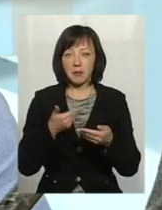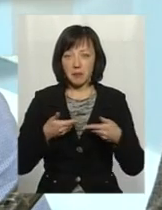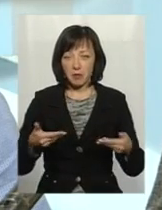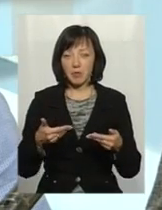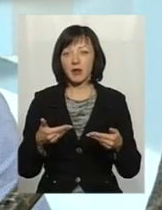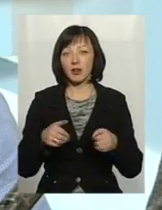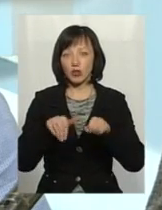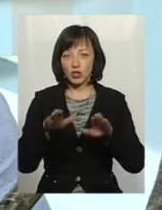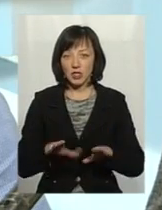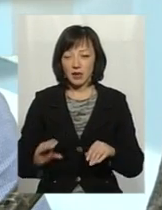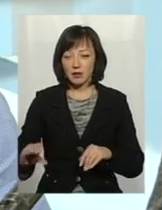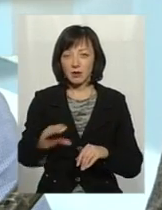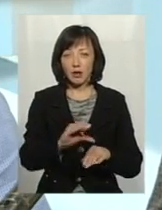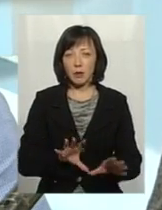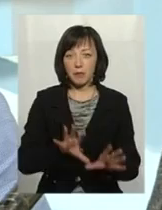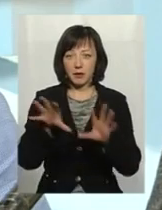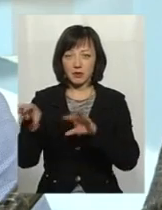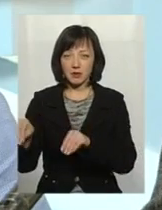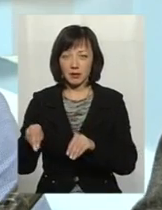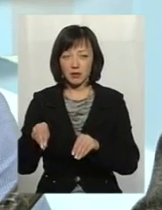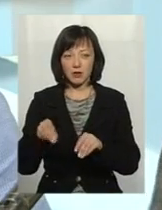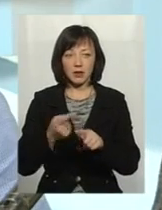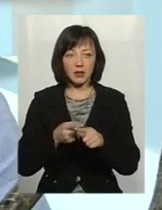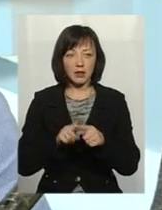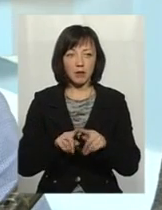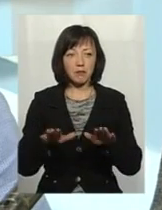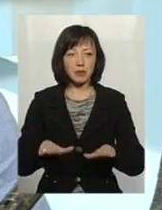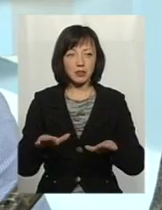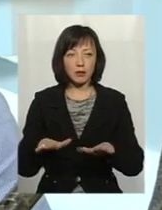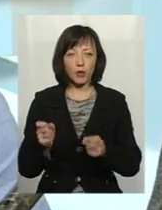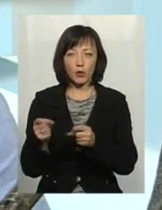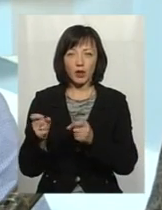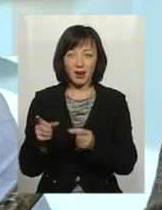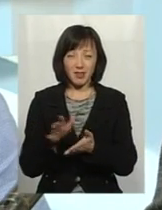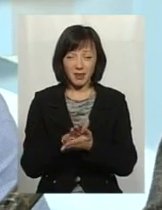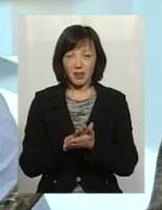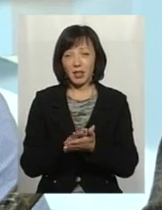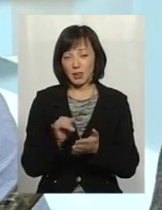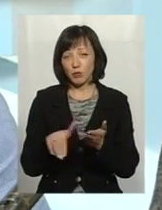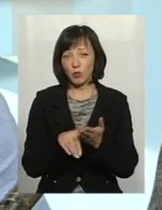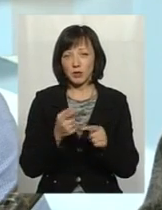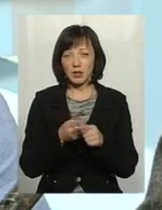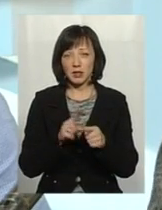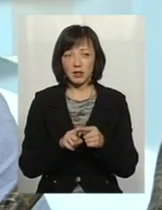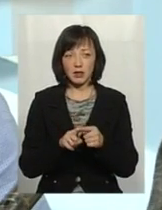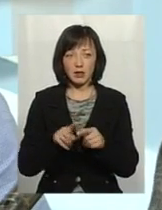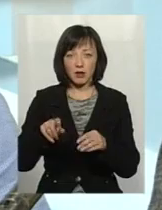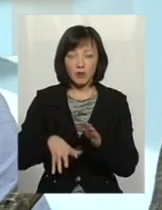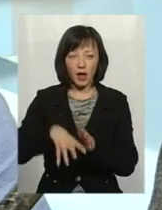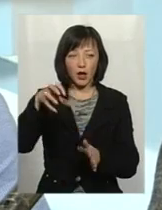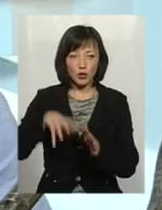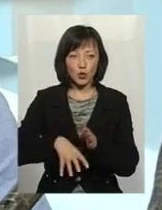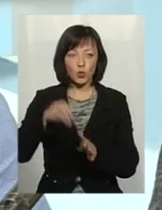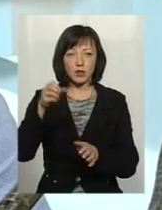запахи'являються неприятні. Тобто треба витягувати періодичні? І з допомогою земснаряду грунтнасосом